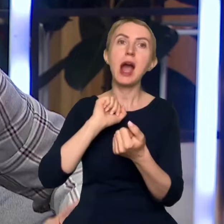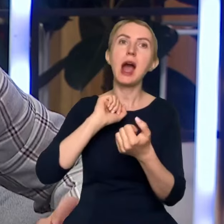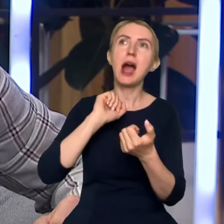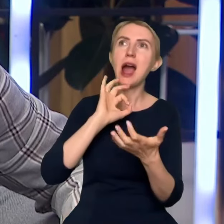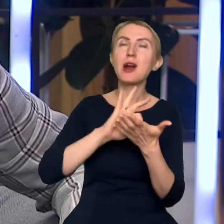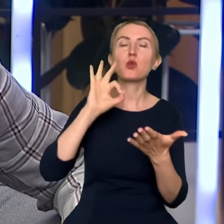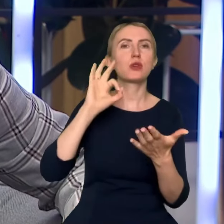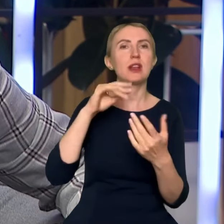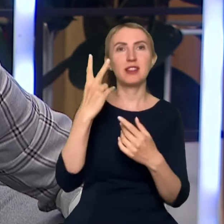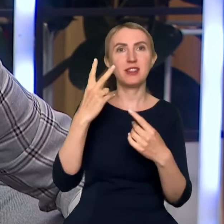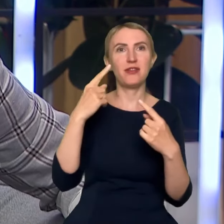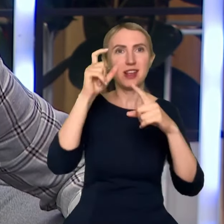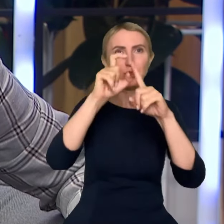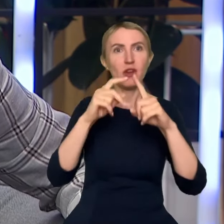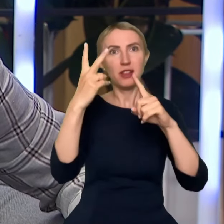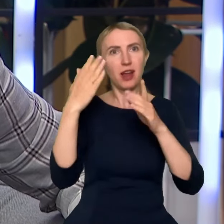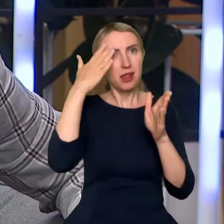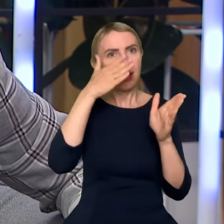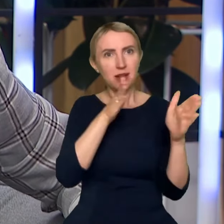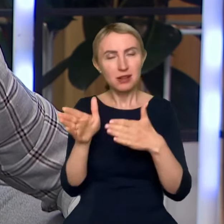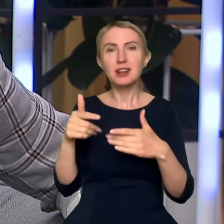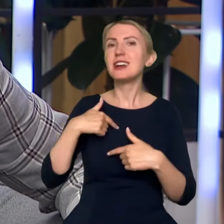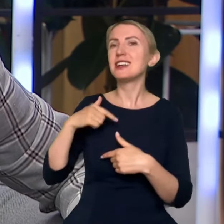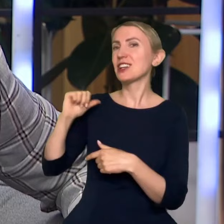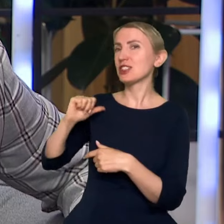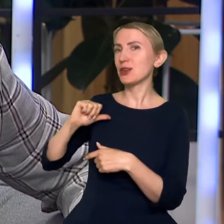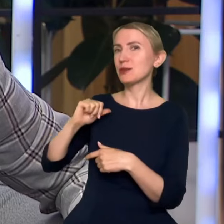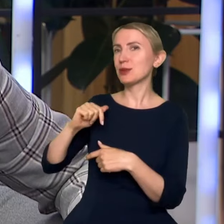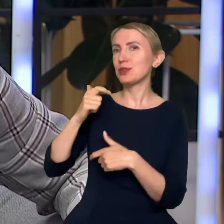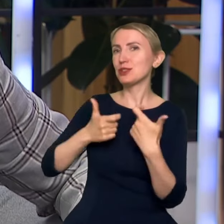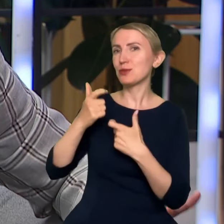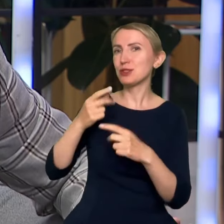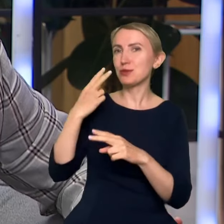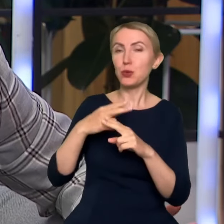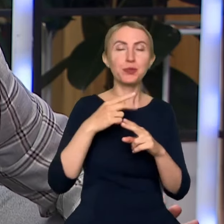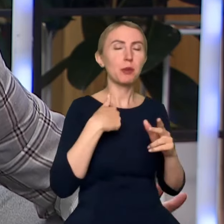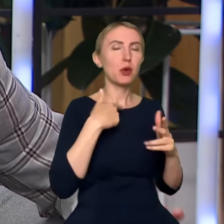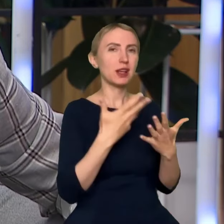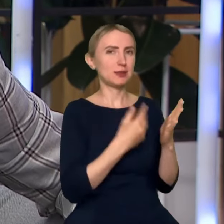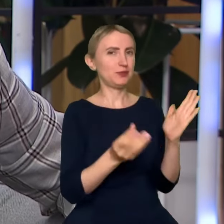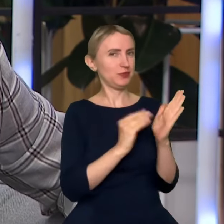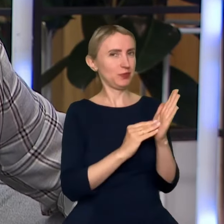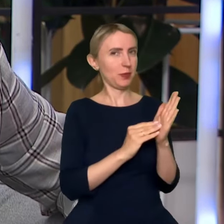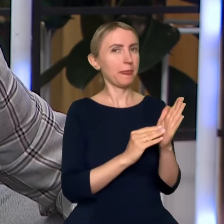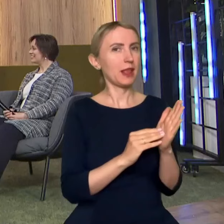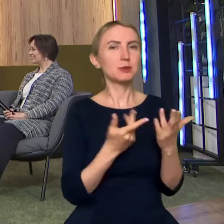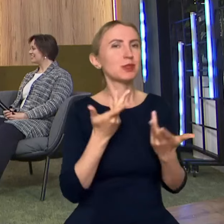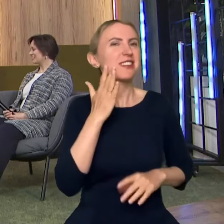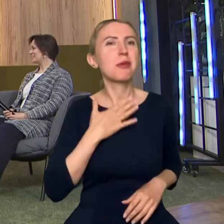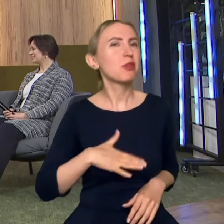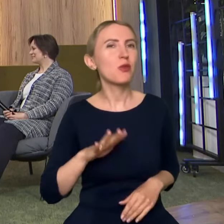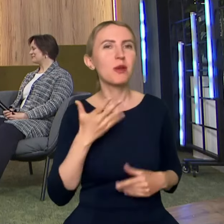Wówczas najlepiej podać obydwa. Ja czekałem tylko, żeby zrobić przecinek, bo chcę wrzucić tutaj, żeby tak nie było miło i żebyśmy się nie zgadzali